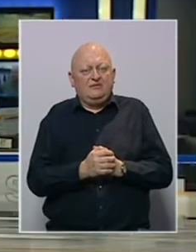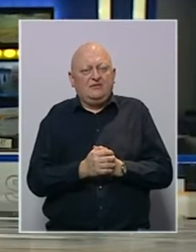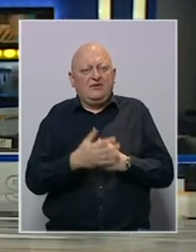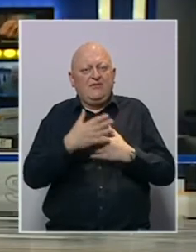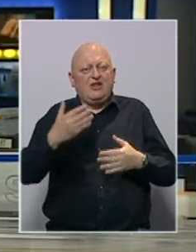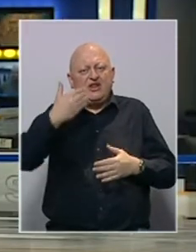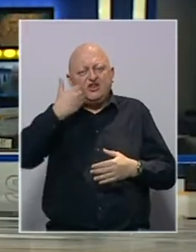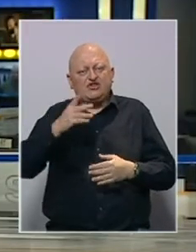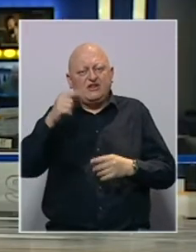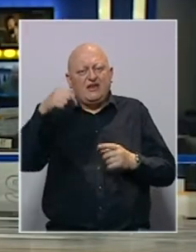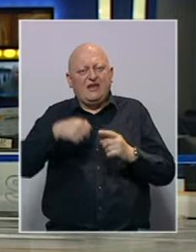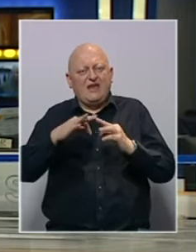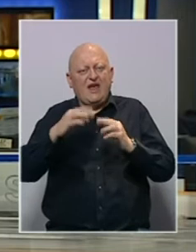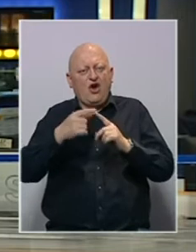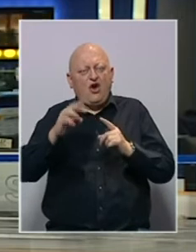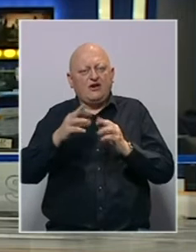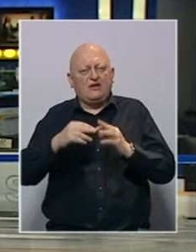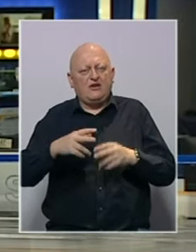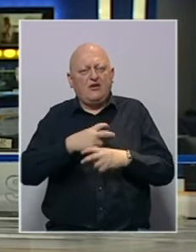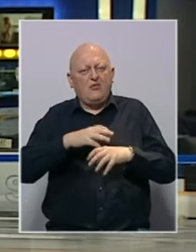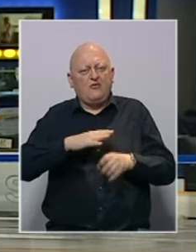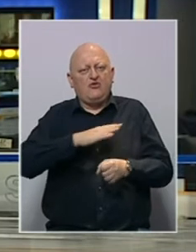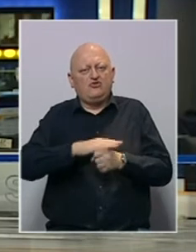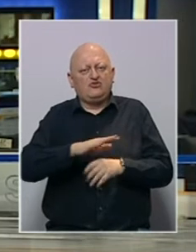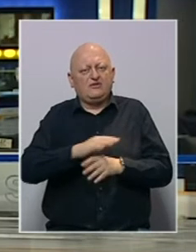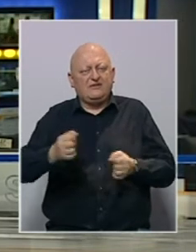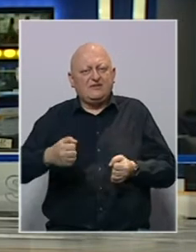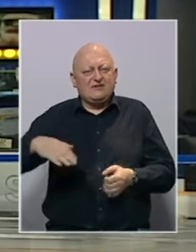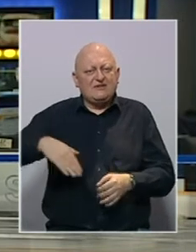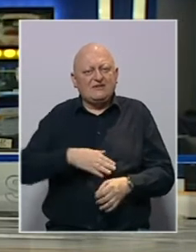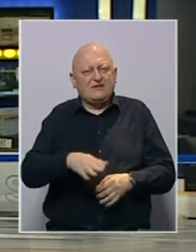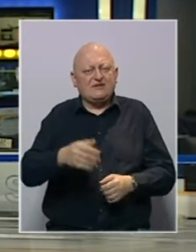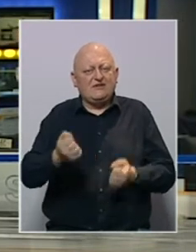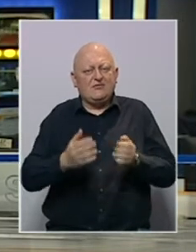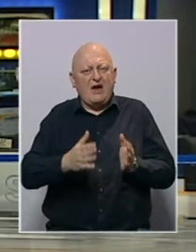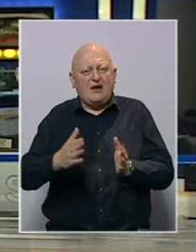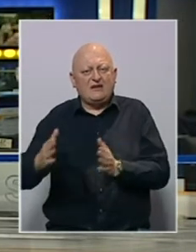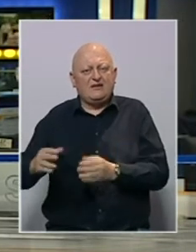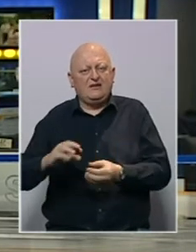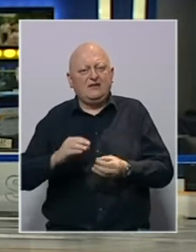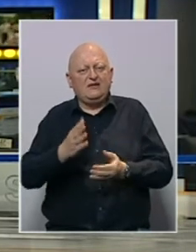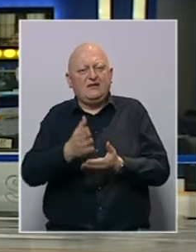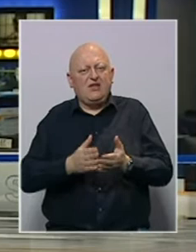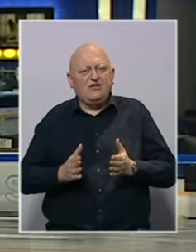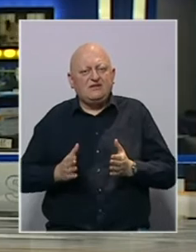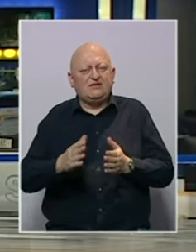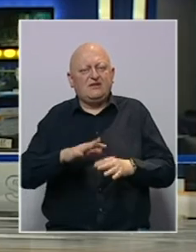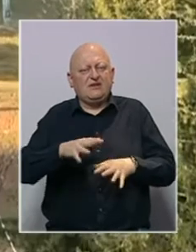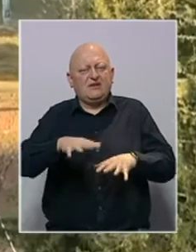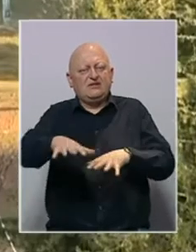Ogromne štete i na Jahorini. Poplave su uništile većinu skistaza, parking prostore, dijelove ceste.